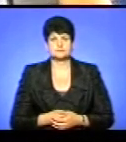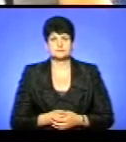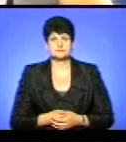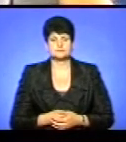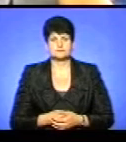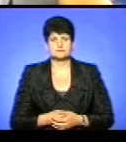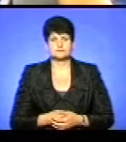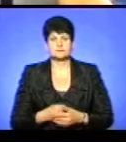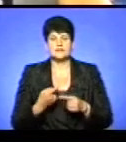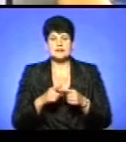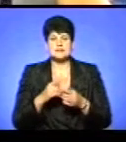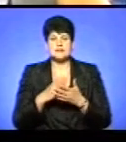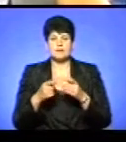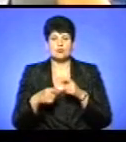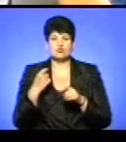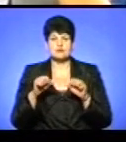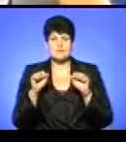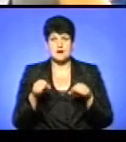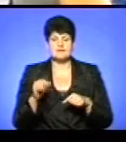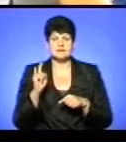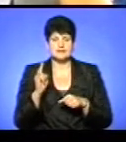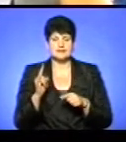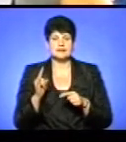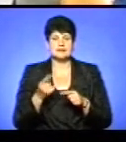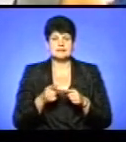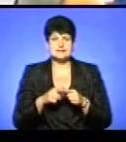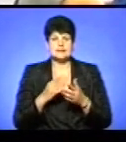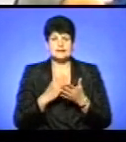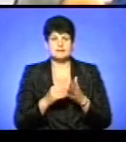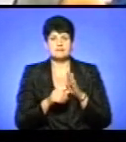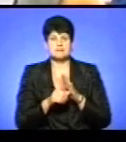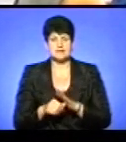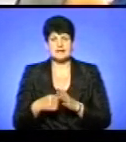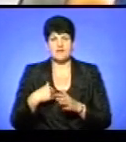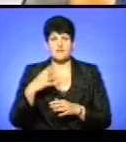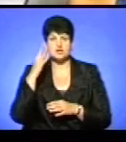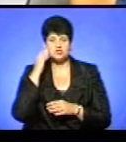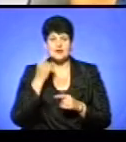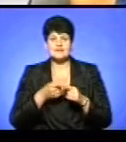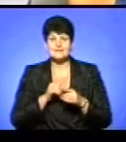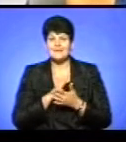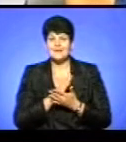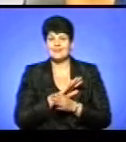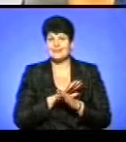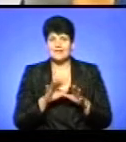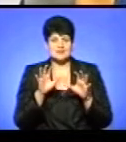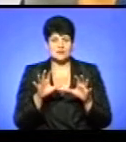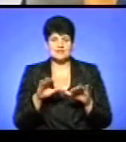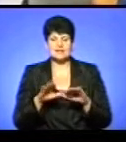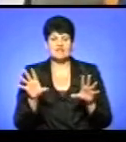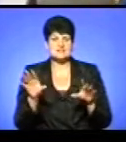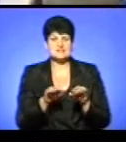Це є порушення прав дитини, це є дискримінація, вважаю, що це є незаконно, діти є всерівні,